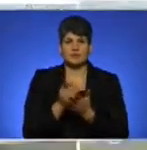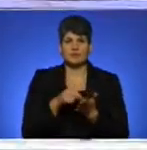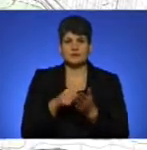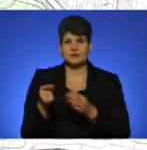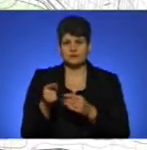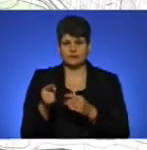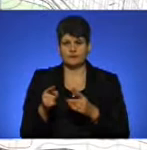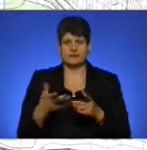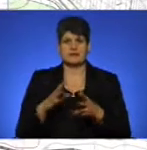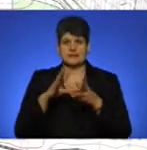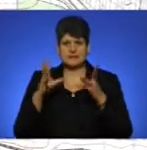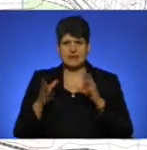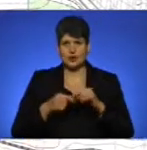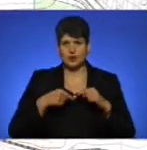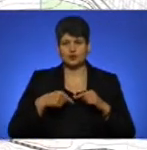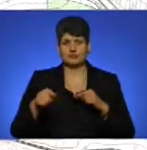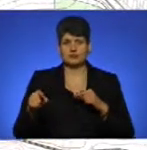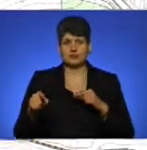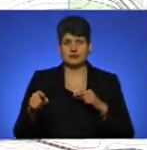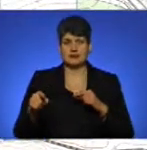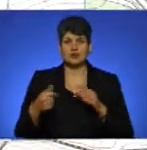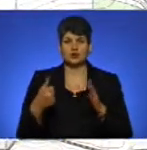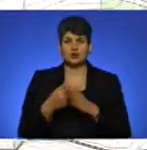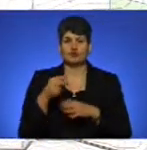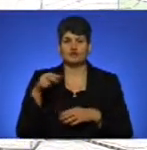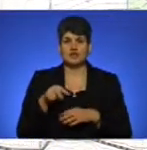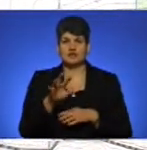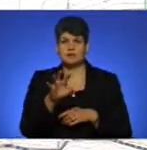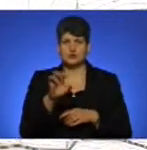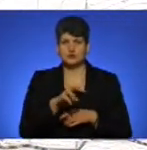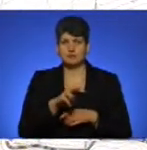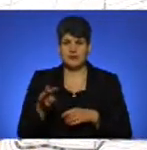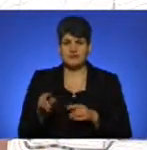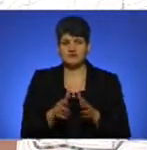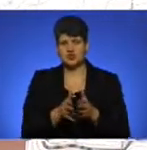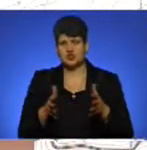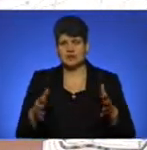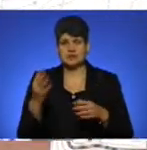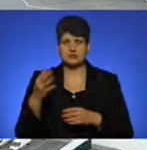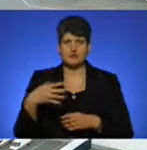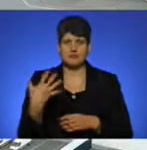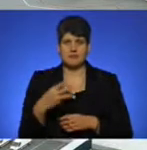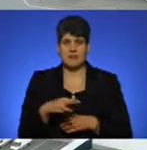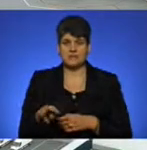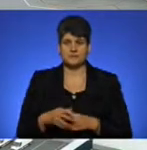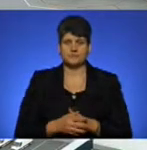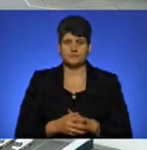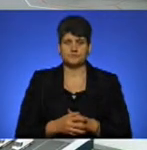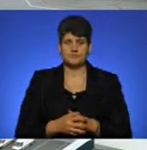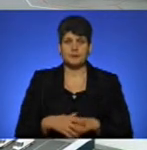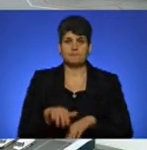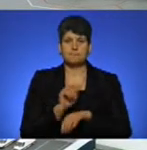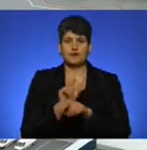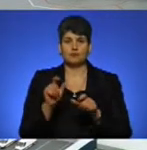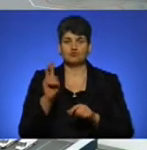з доведенням загальної довжини ЗПС до 2500 метрів та ширини 45 метрів. Перону-2